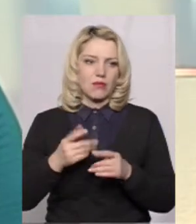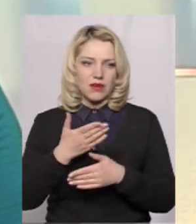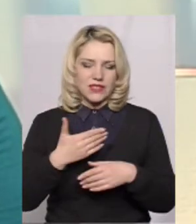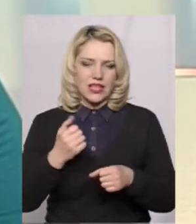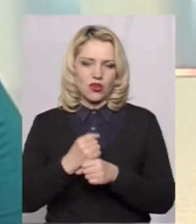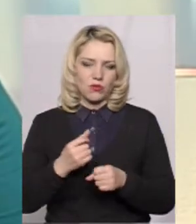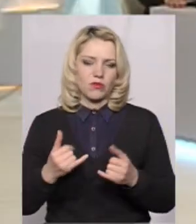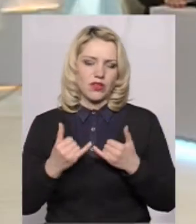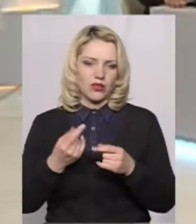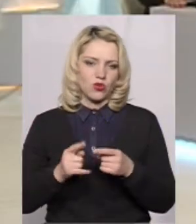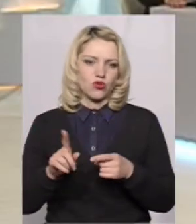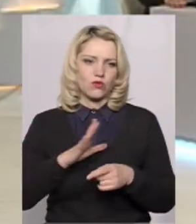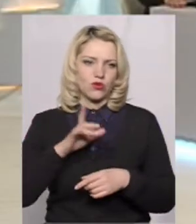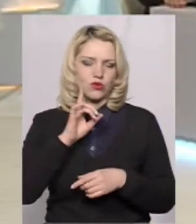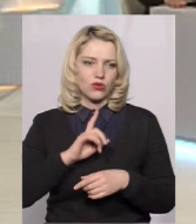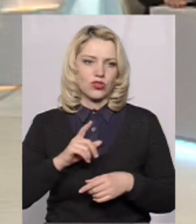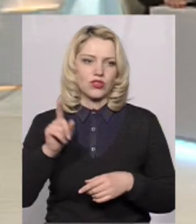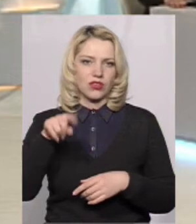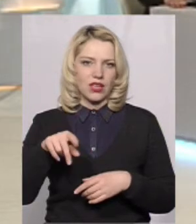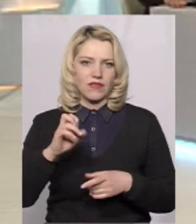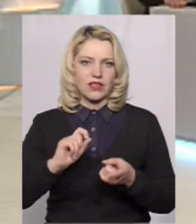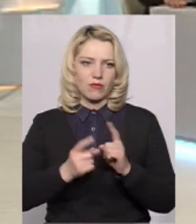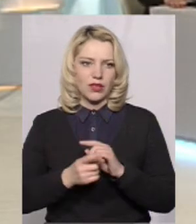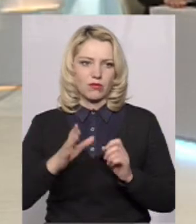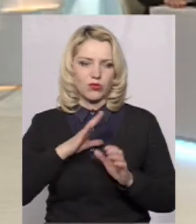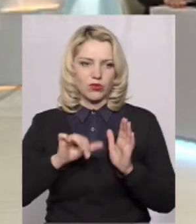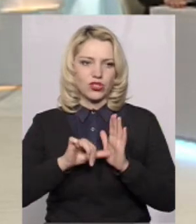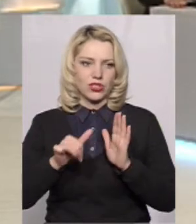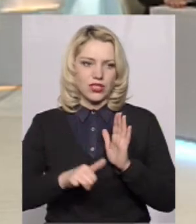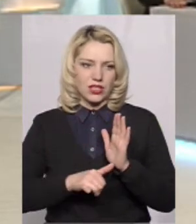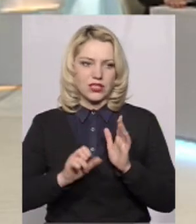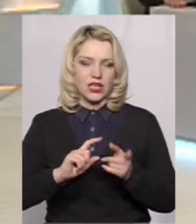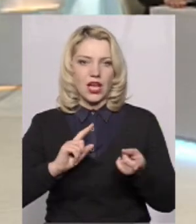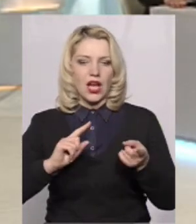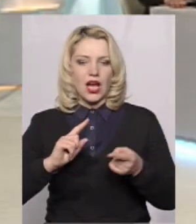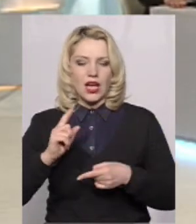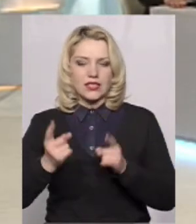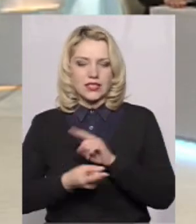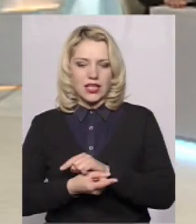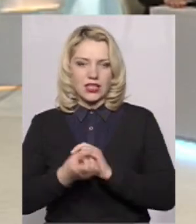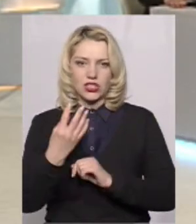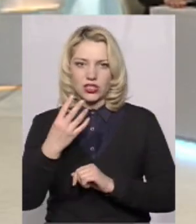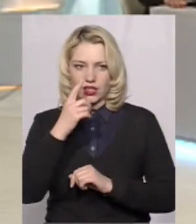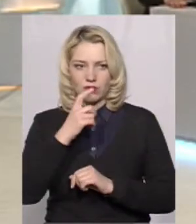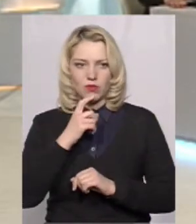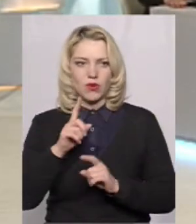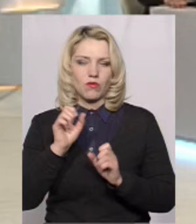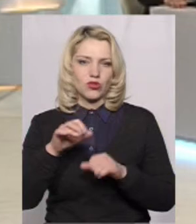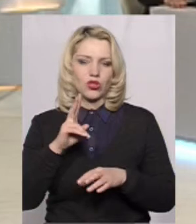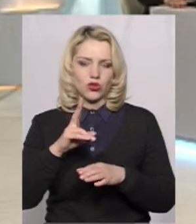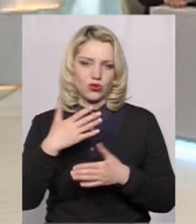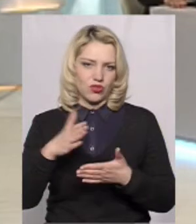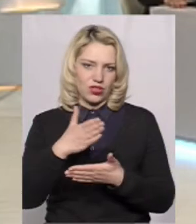було зручно для батьків. От вона пише, що навіть навпаки, були 16, стали 14, не знаємо, по якій причині. Може, хтось